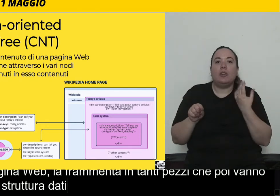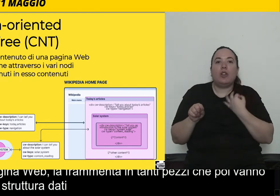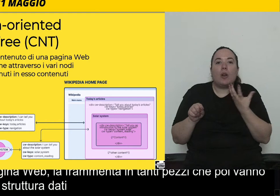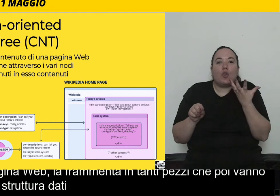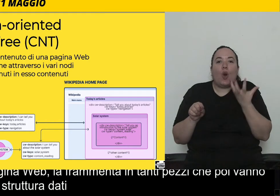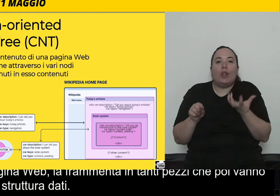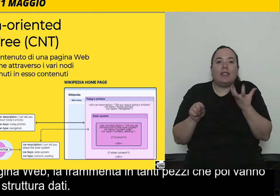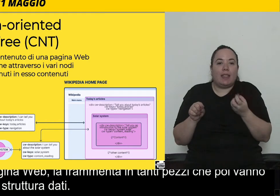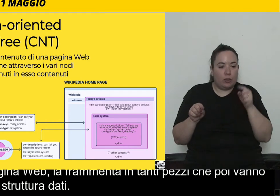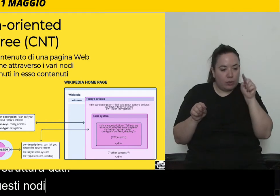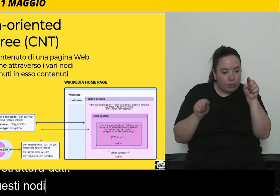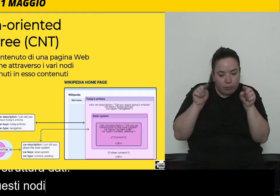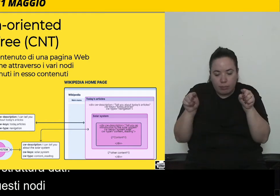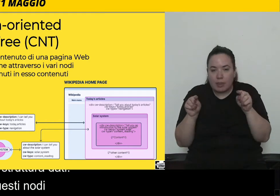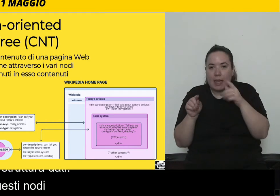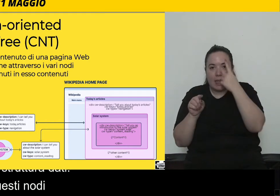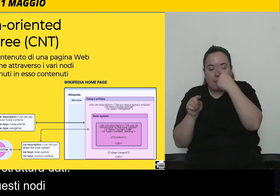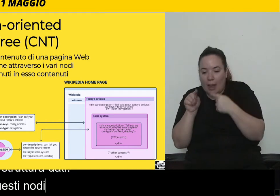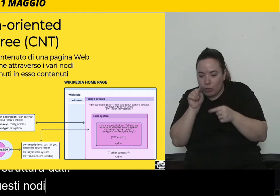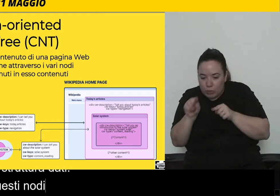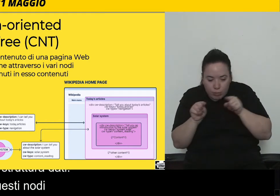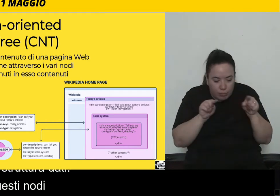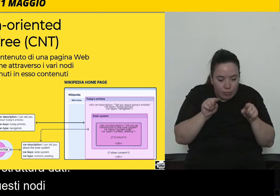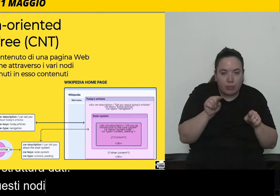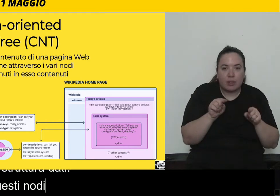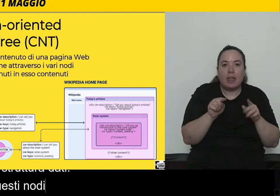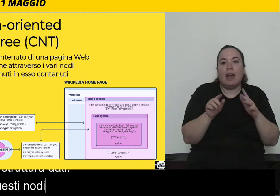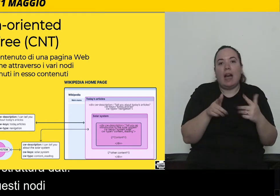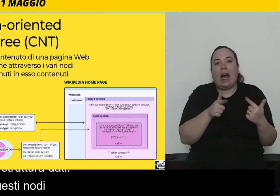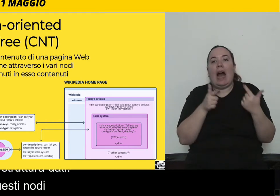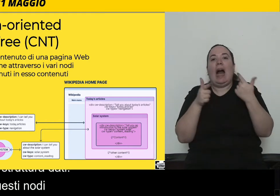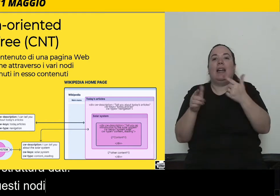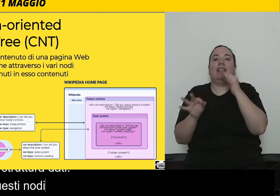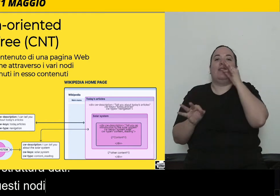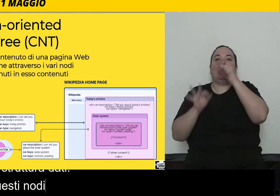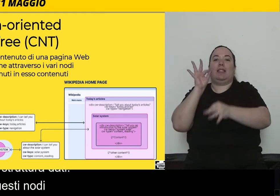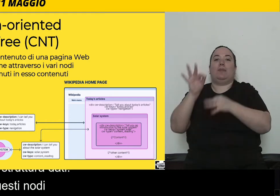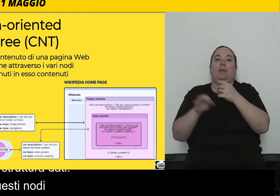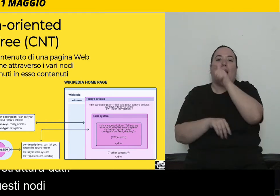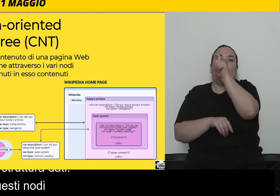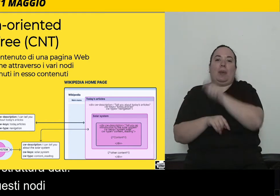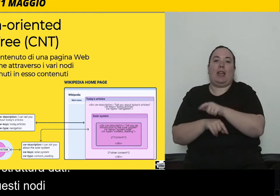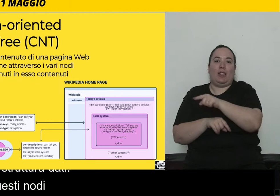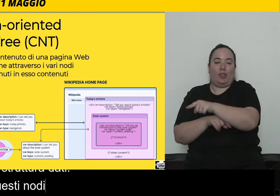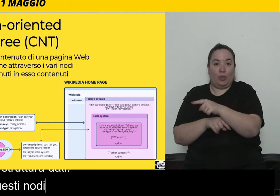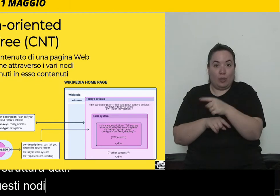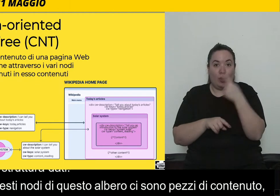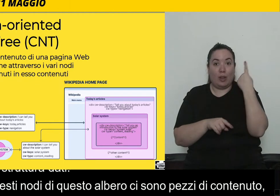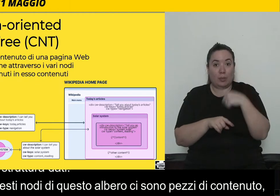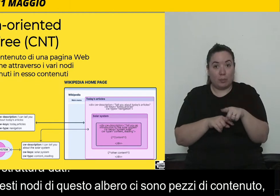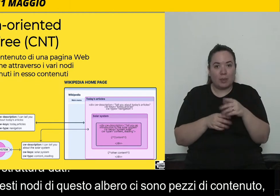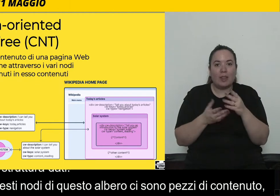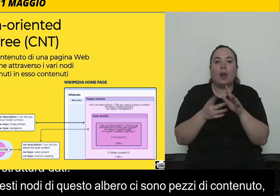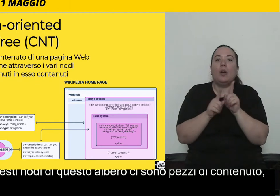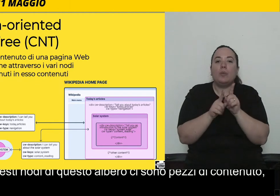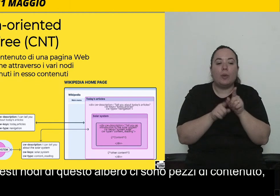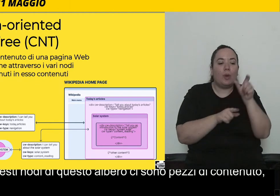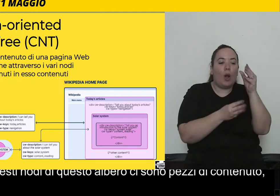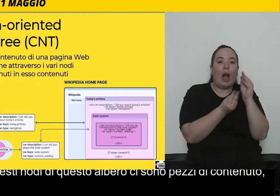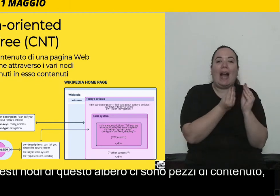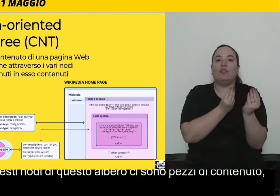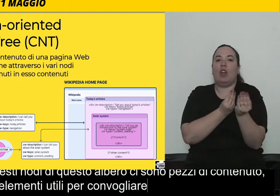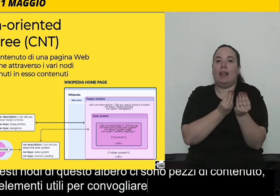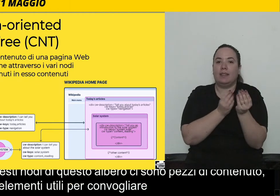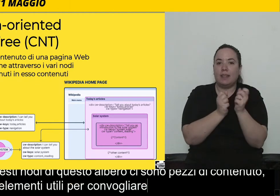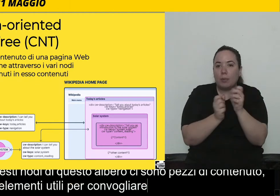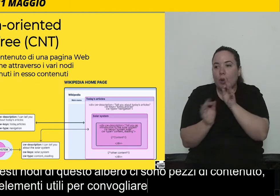contenuto, link, immagini, elementi della pagina che possono essere utili per convogliare in modo conversazionale il contenuto di una